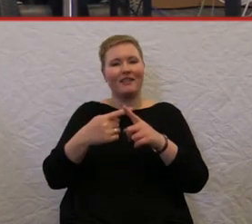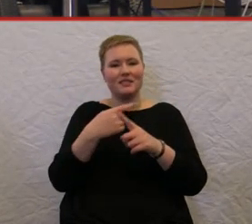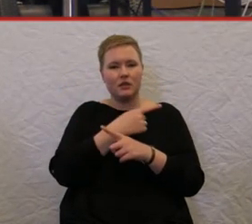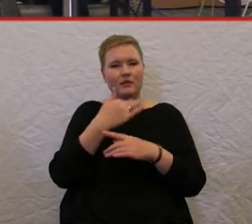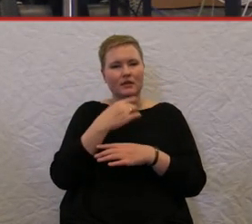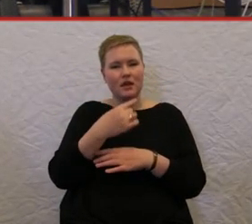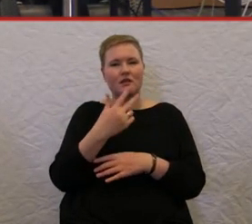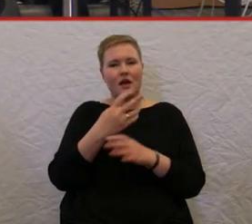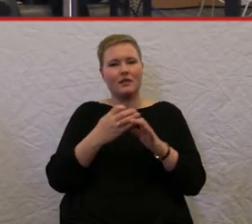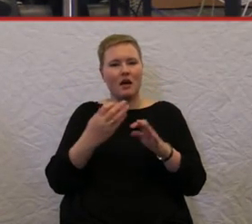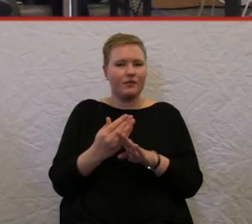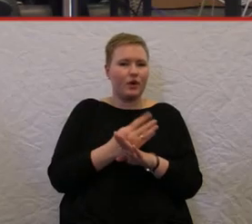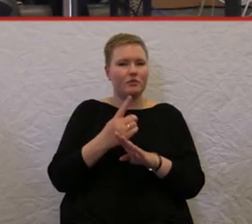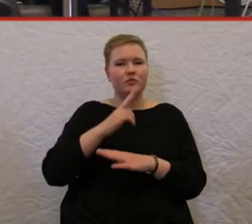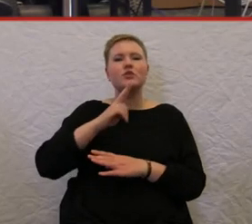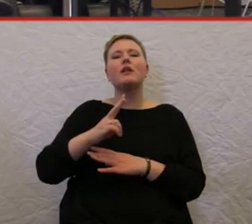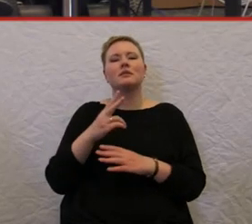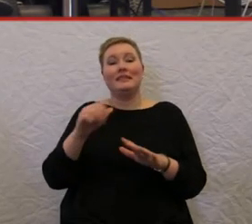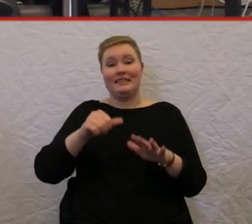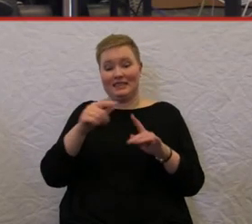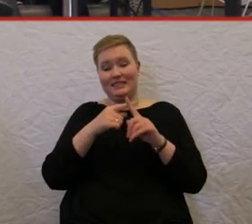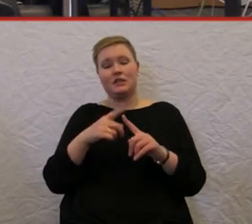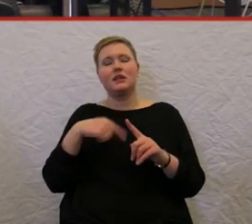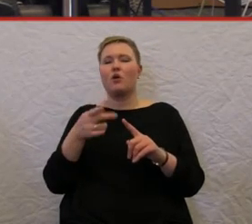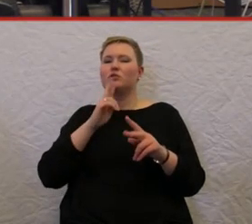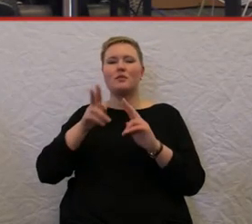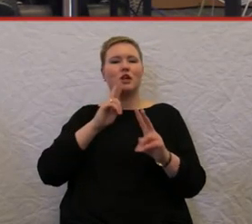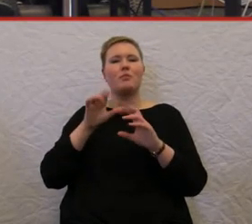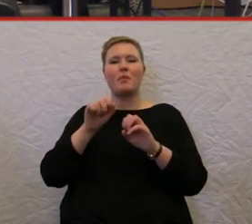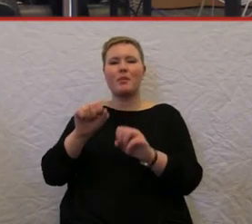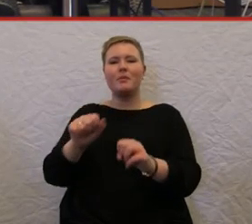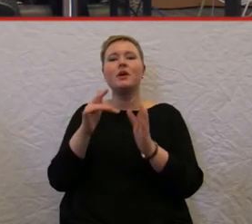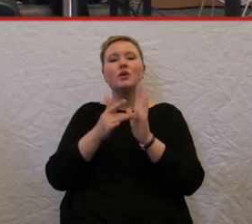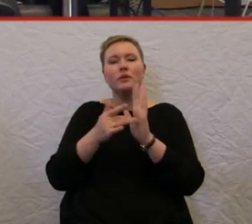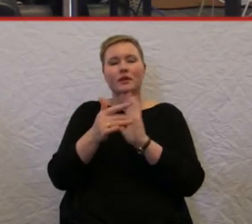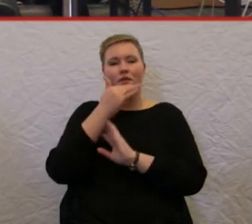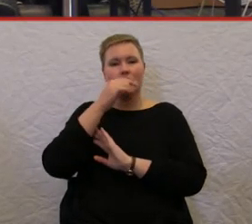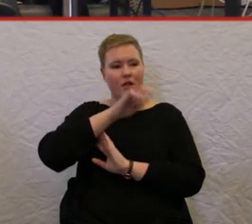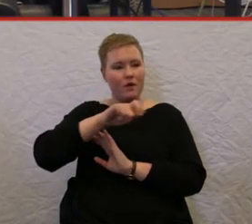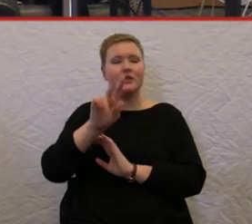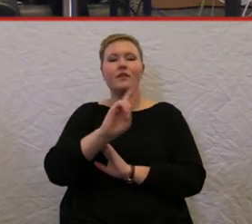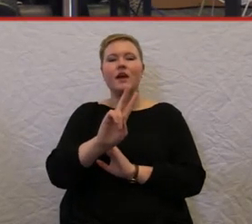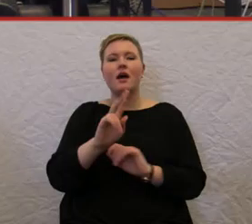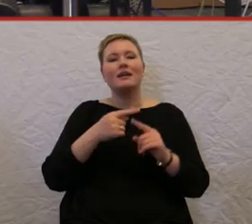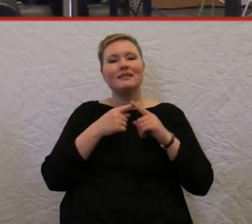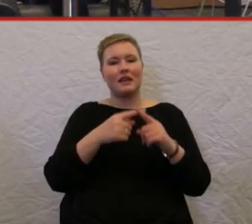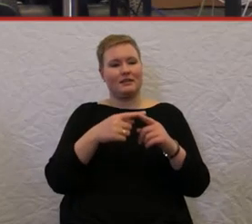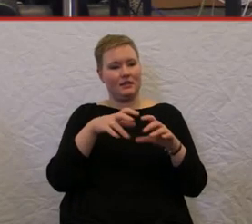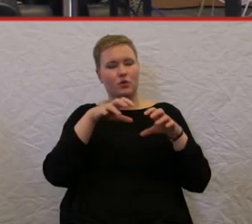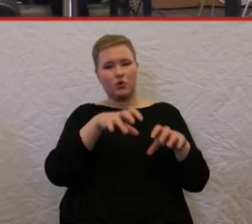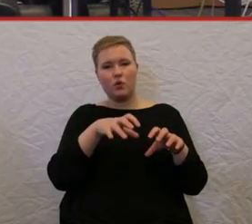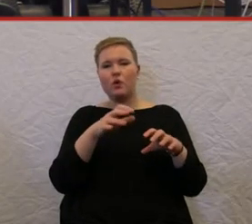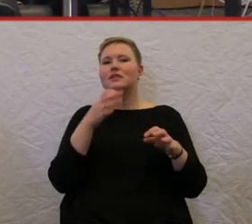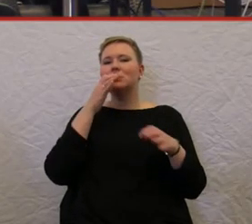langfristig immer weg, weil natürlich viele Leute, die das Taxikonto im Rahmen des Sonderfahrdienstes nutzen,